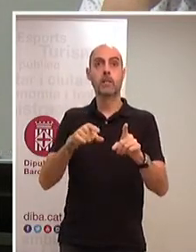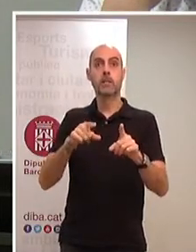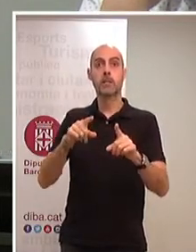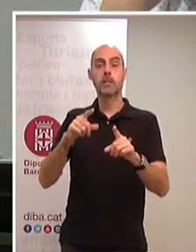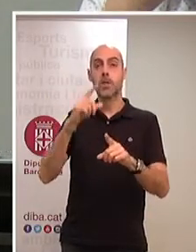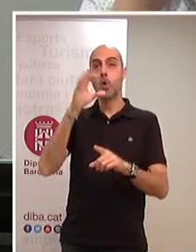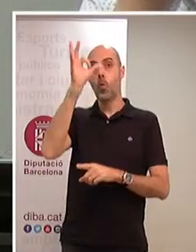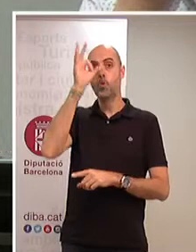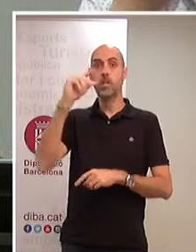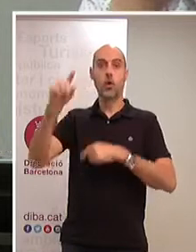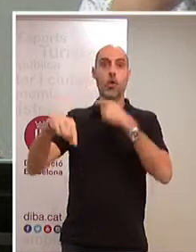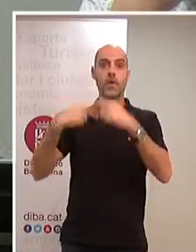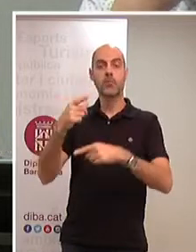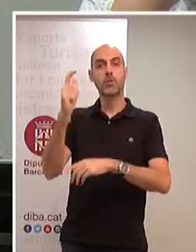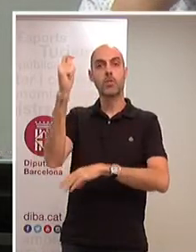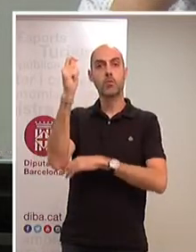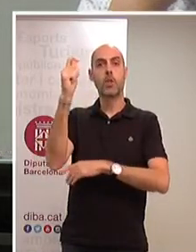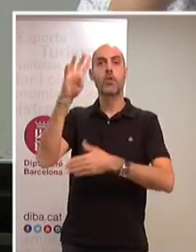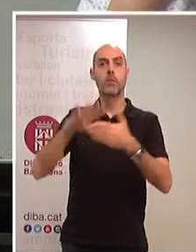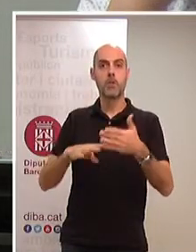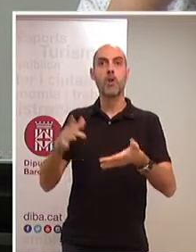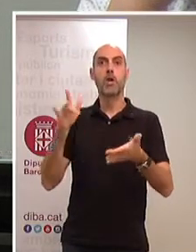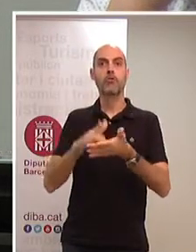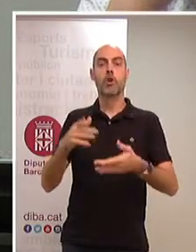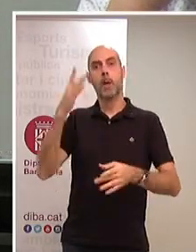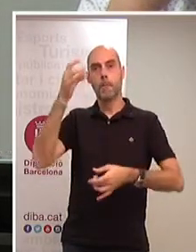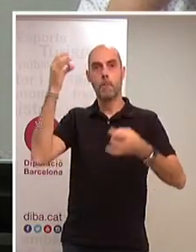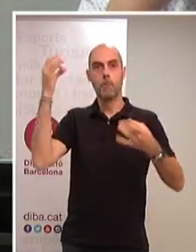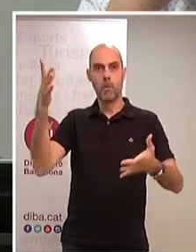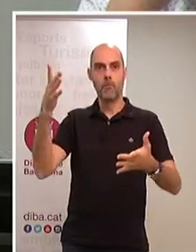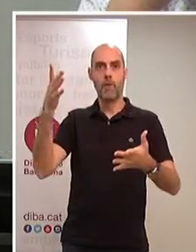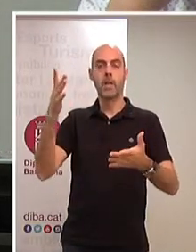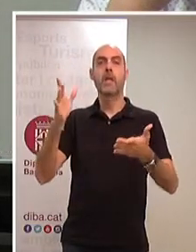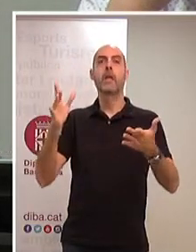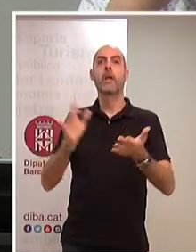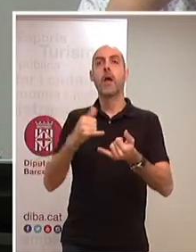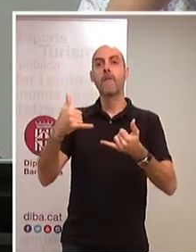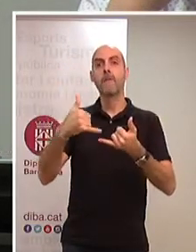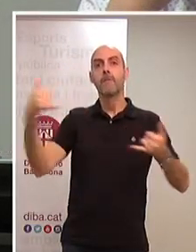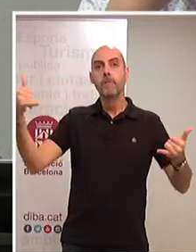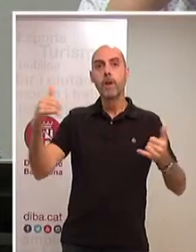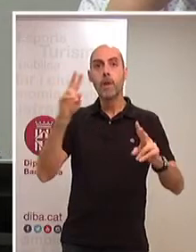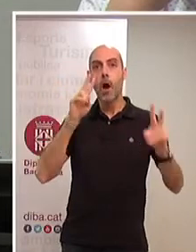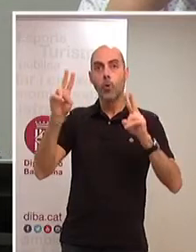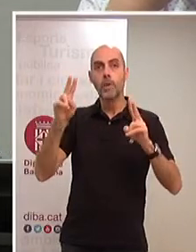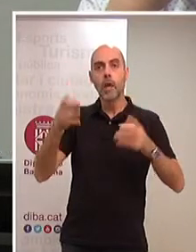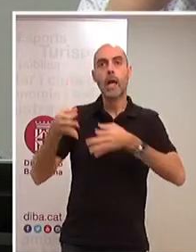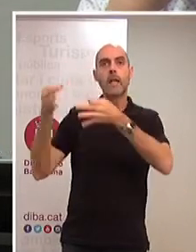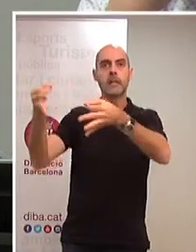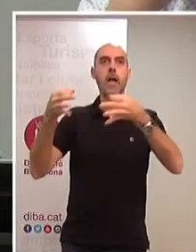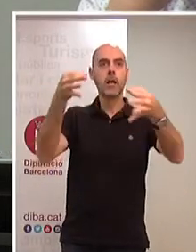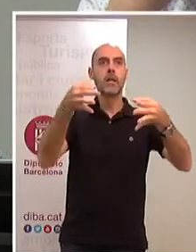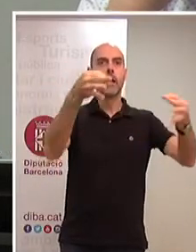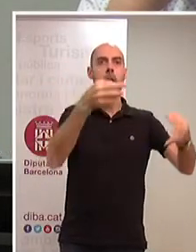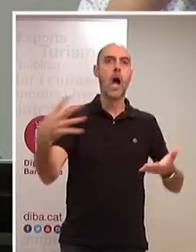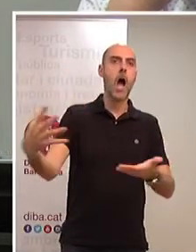Barcelona ha de fer possible l'arribada de la fibra òptica també als municipis més petits i aïllats. Fa també